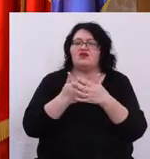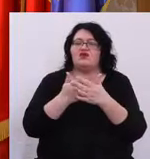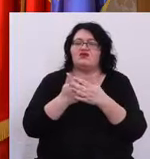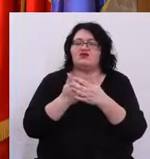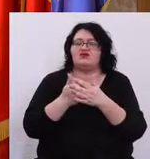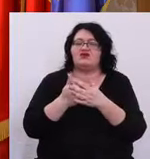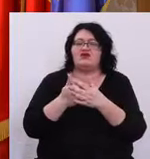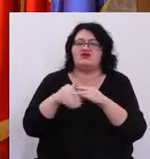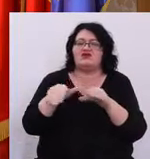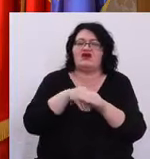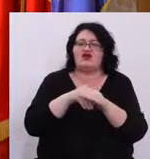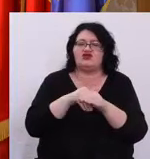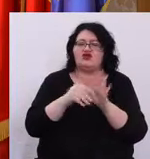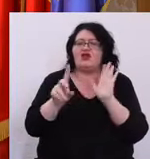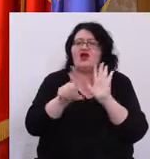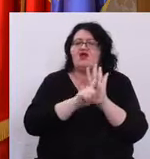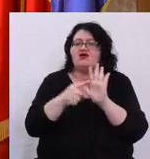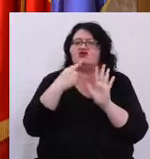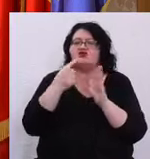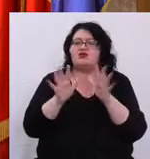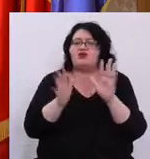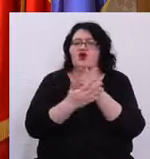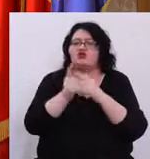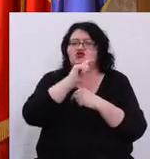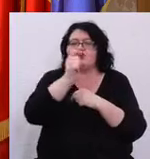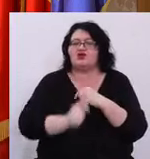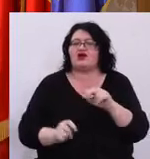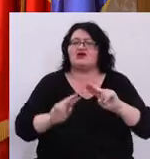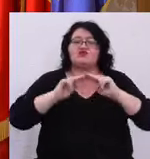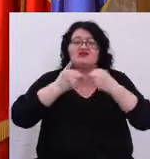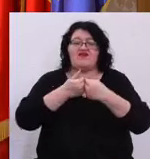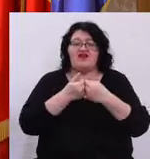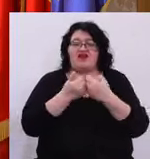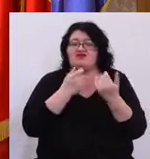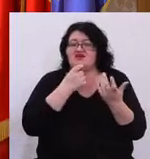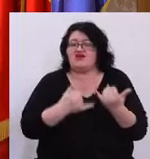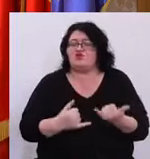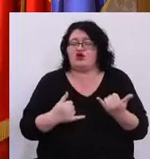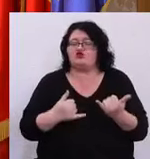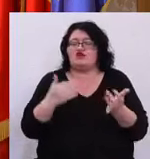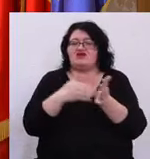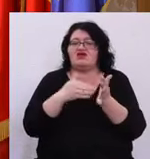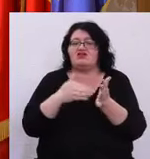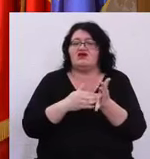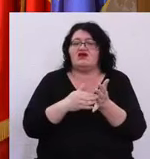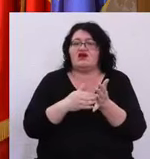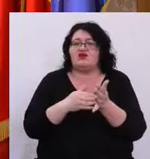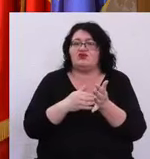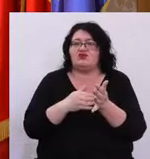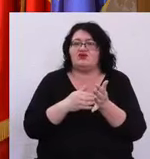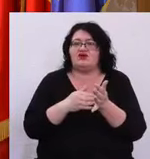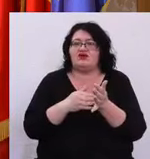așa cum prevede legea Pentru orice proiect care nu va fi finalizat anul acesta Trebuie să